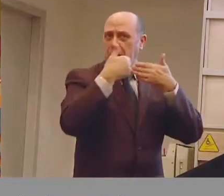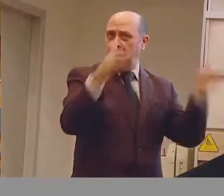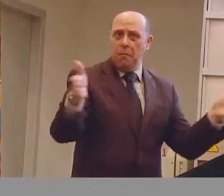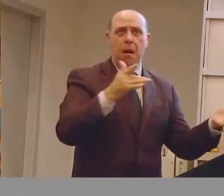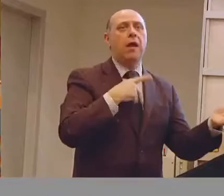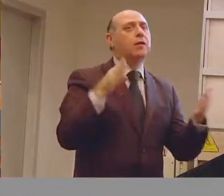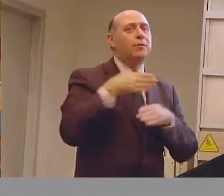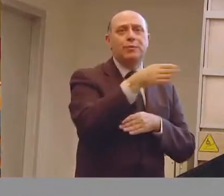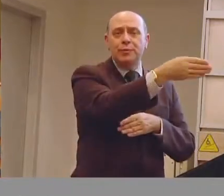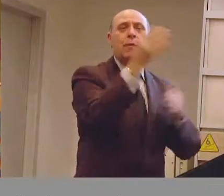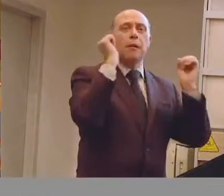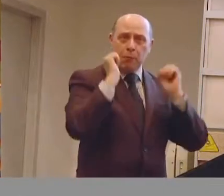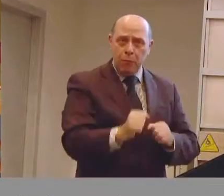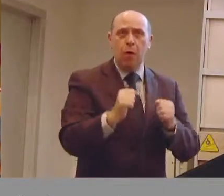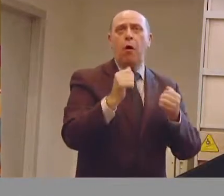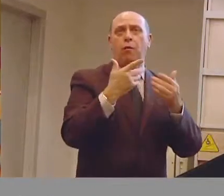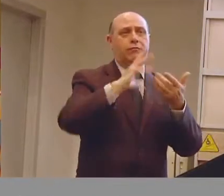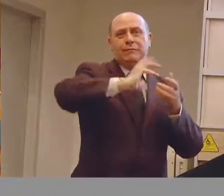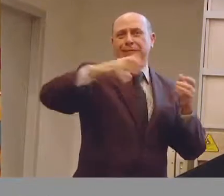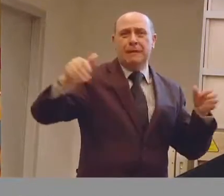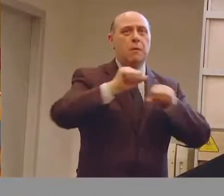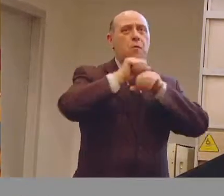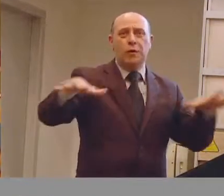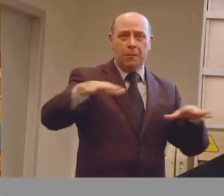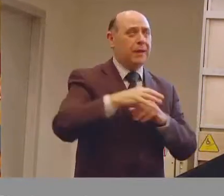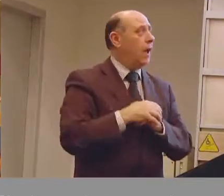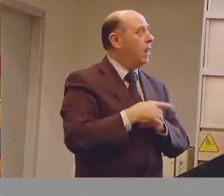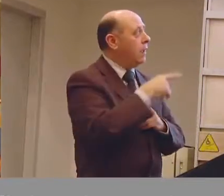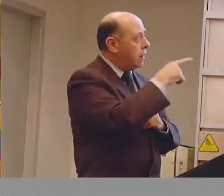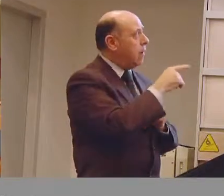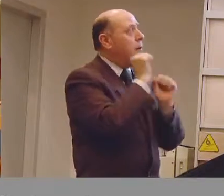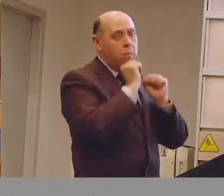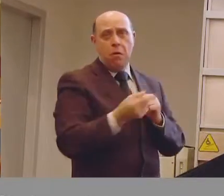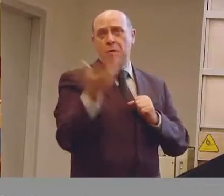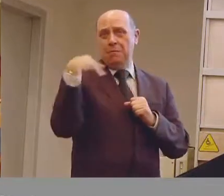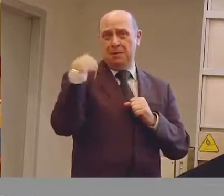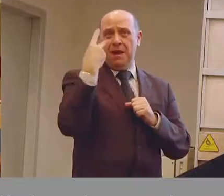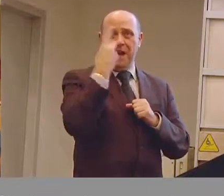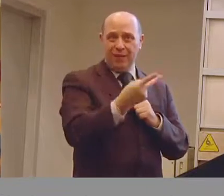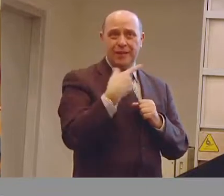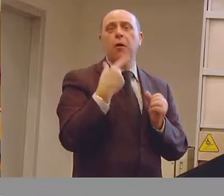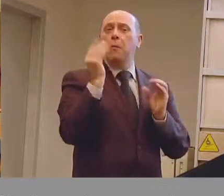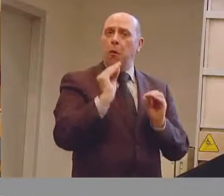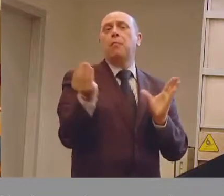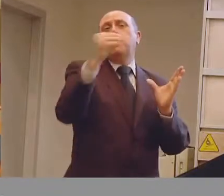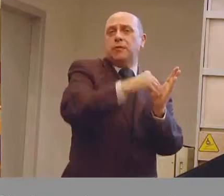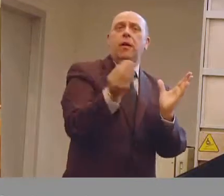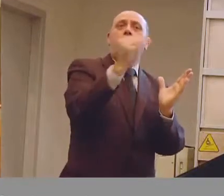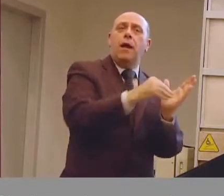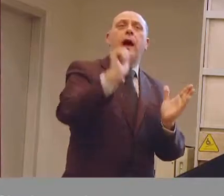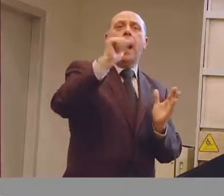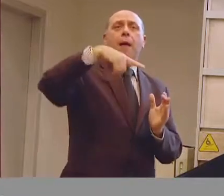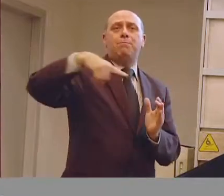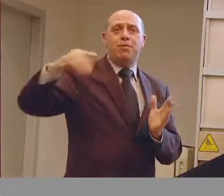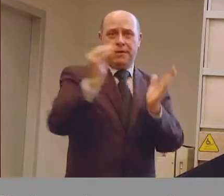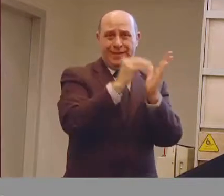quindi contenuti multimediali e quant'altro e poi si possono sviluppare come abbiamo visto proprio prima delle app specifiche, lo vedremo anche